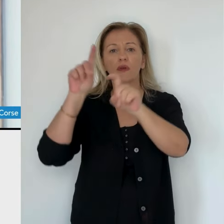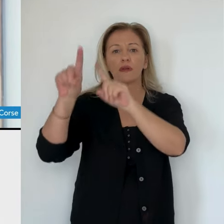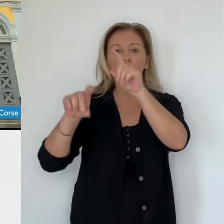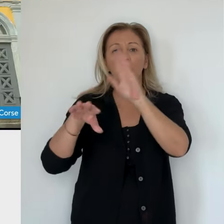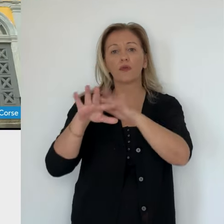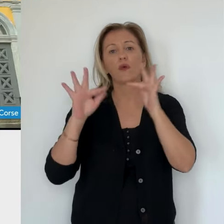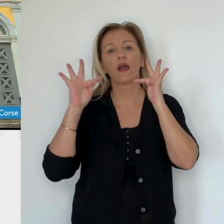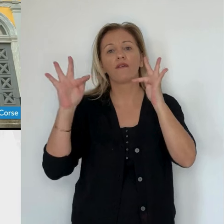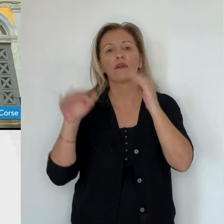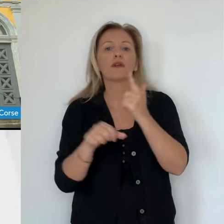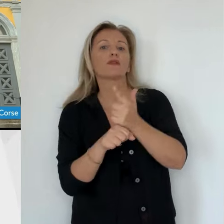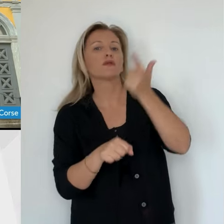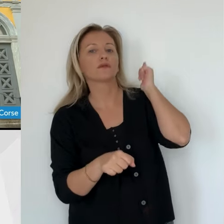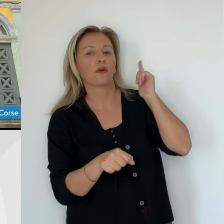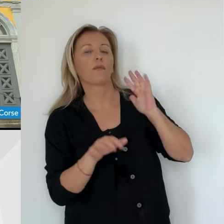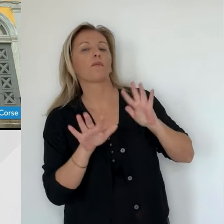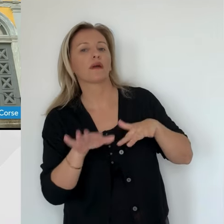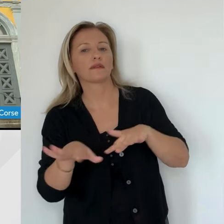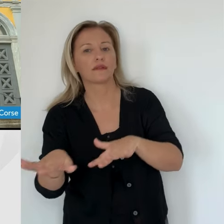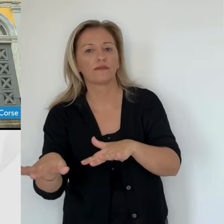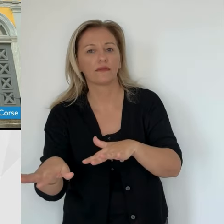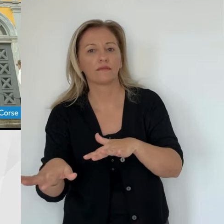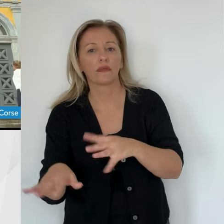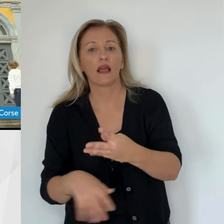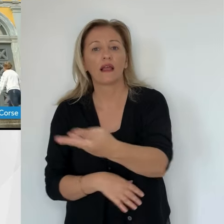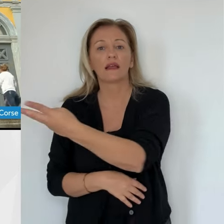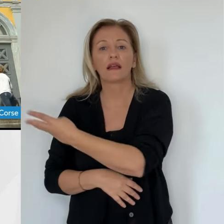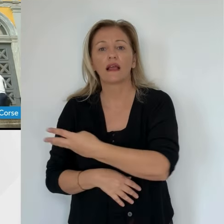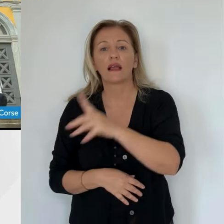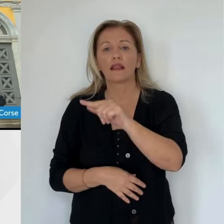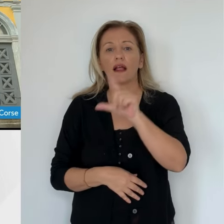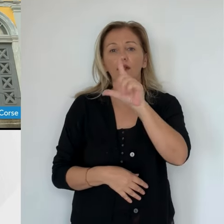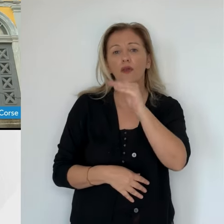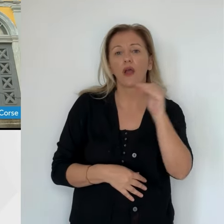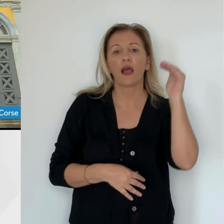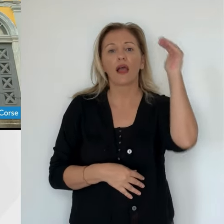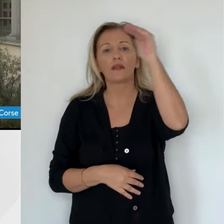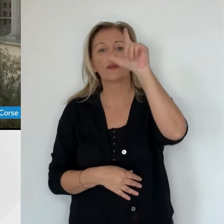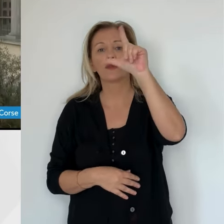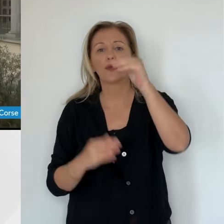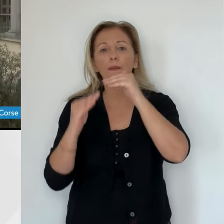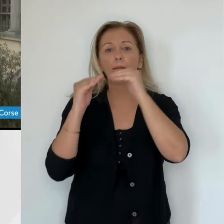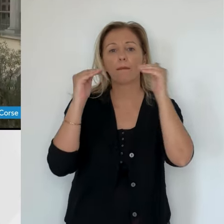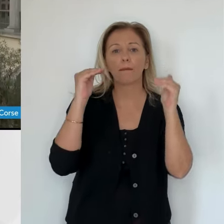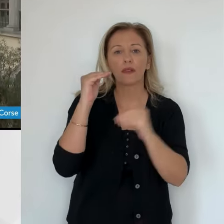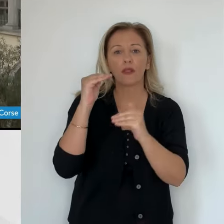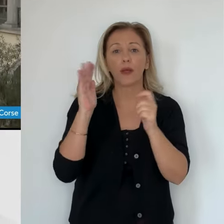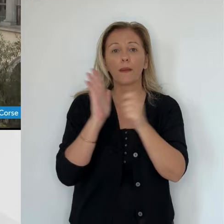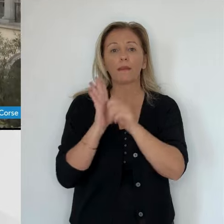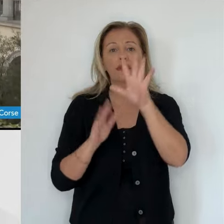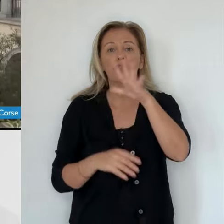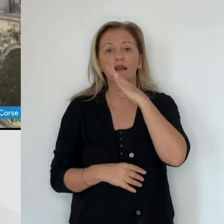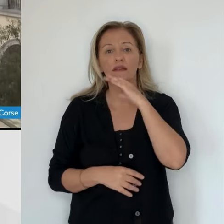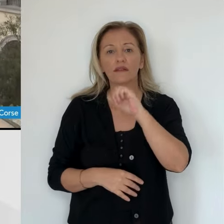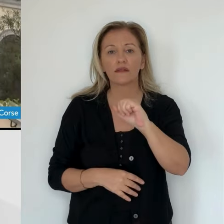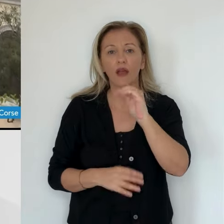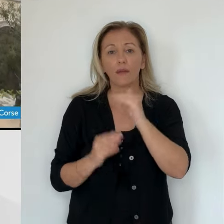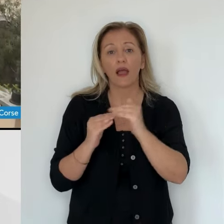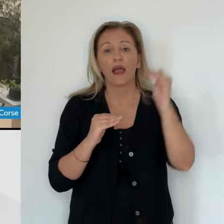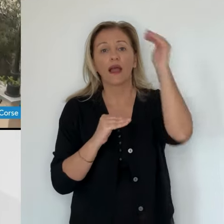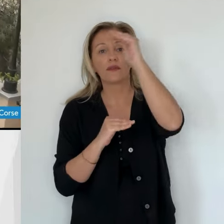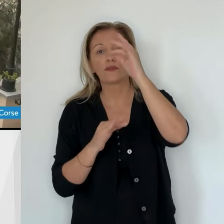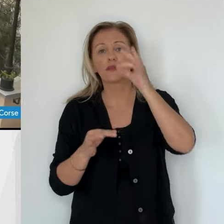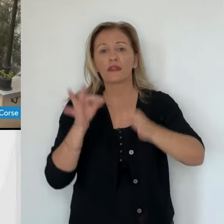renvoyés ce matin par le procureur de la République devant le tribunal correctionnel de Bastia le 5 décembre prochain. Les deux mineurs